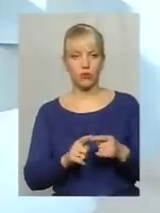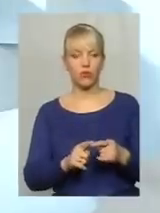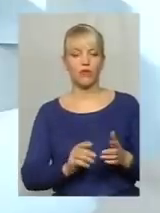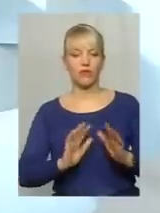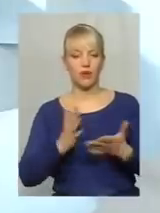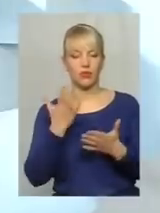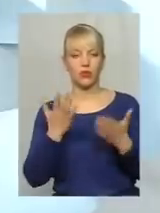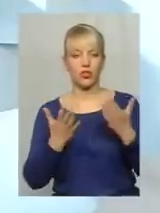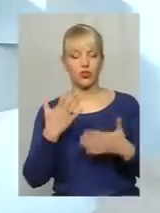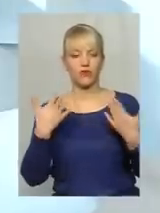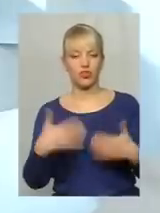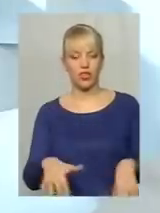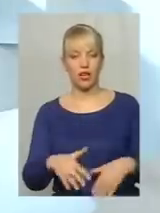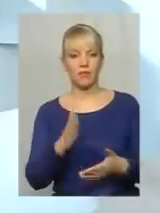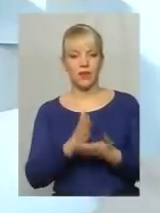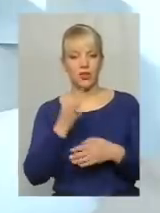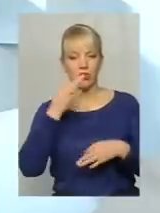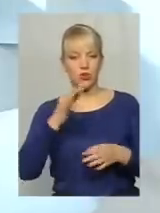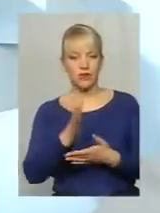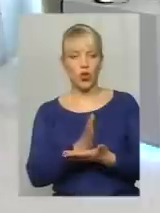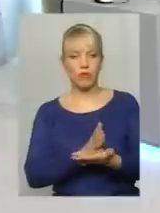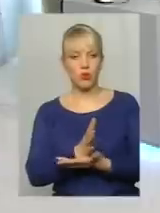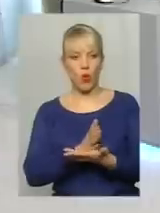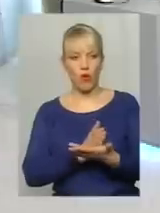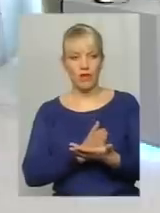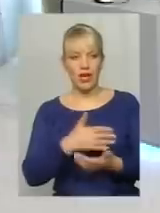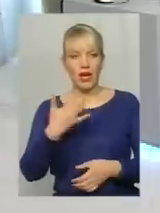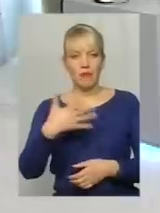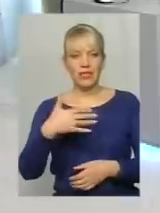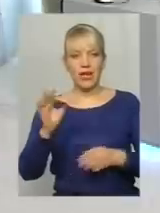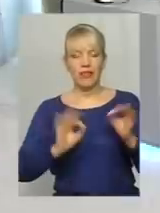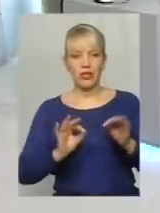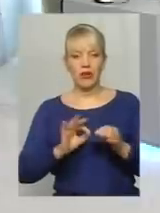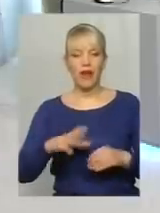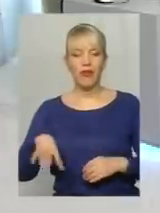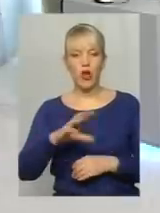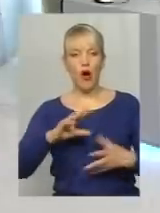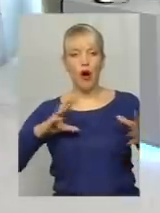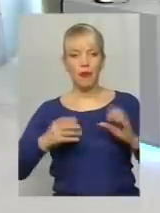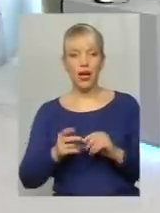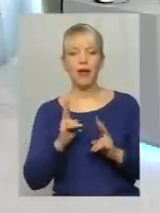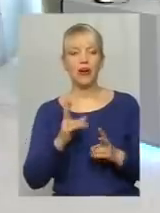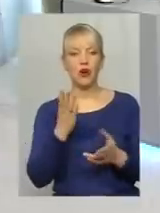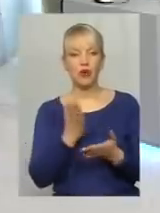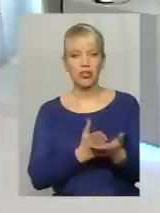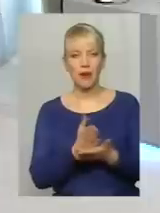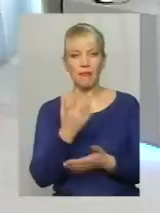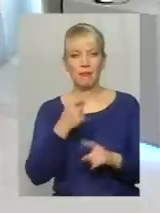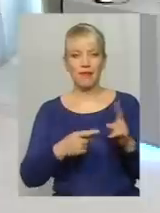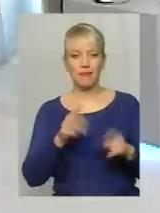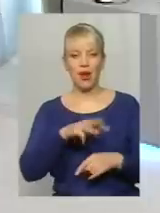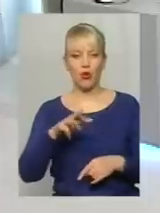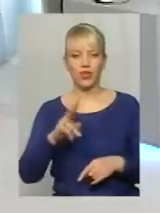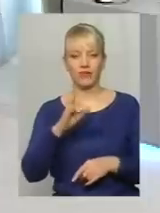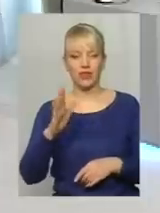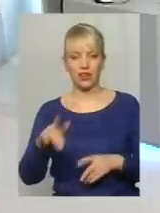якщо вже має досвід обслуговування 50% від цього об'єму. Тобто, якщо хтось обслуговував півмільйона квадратних